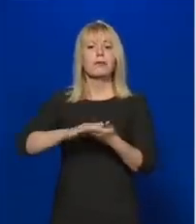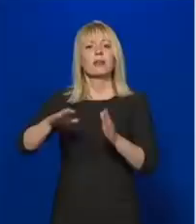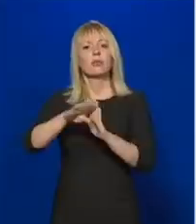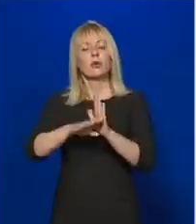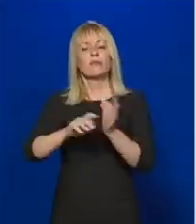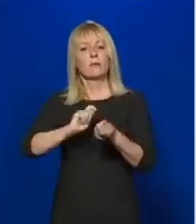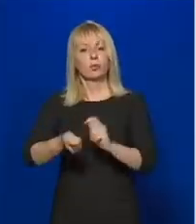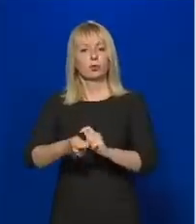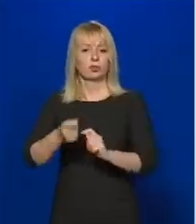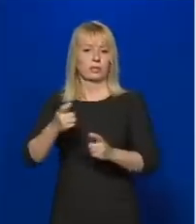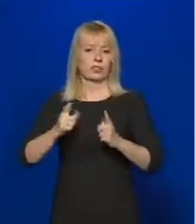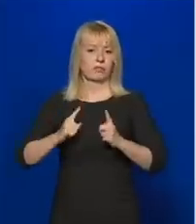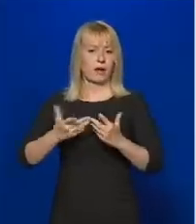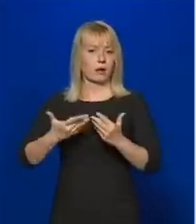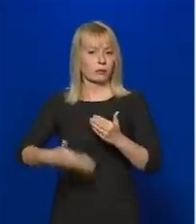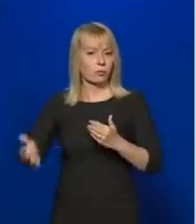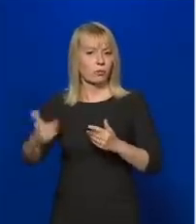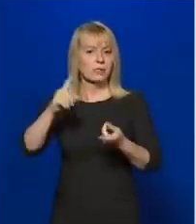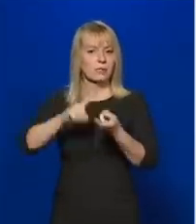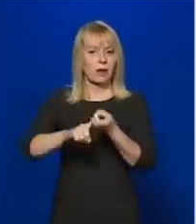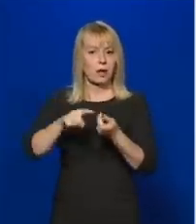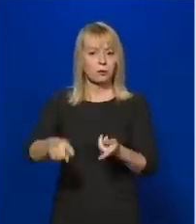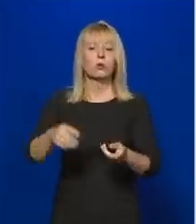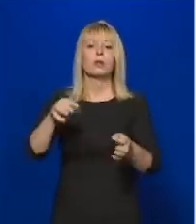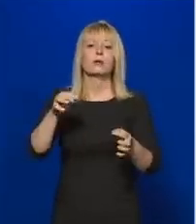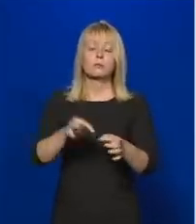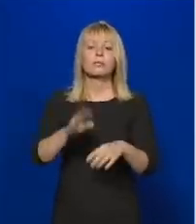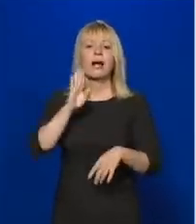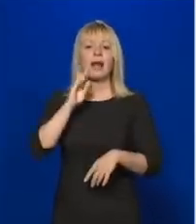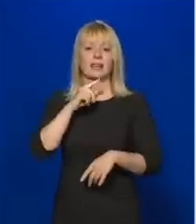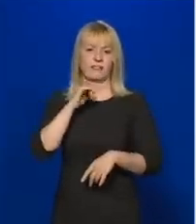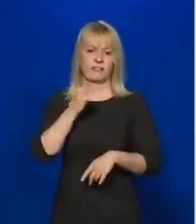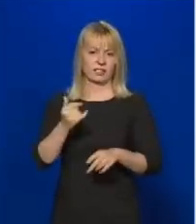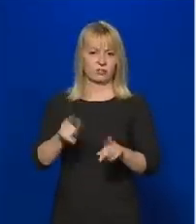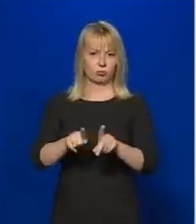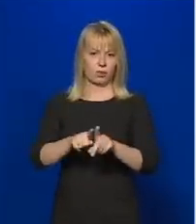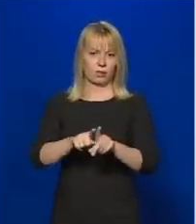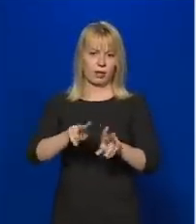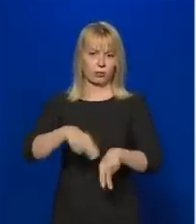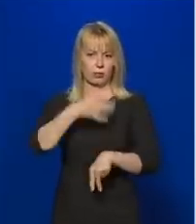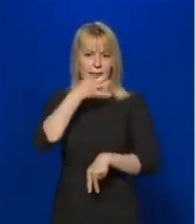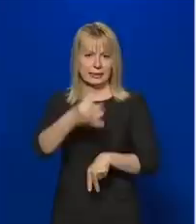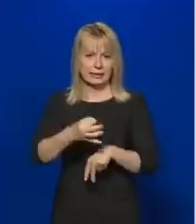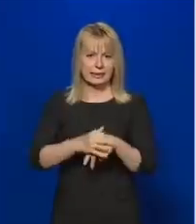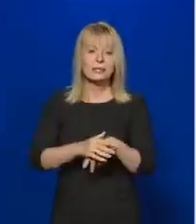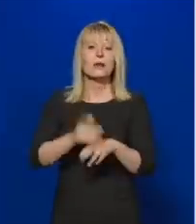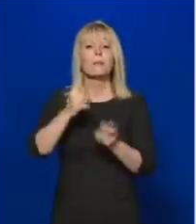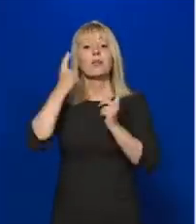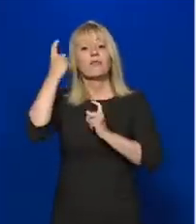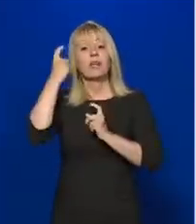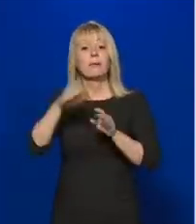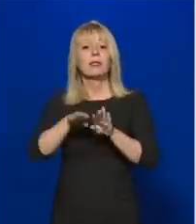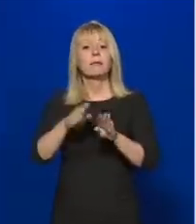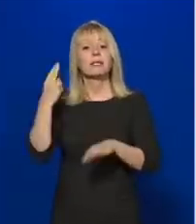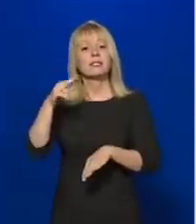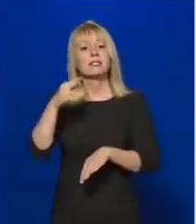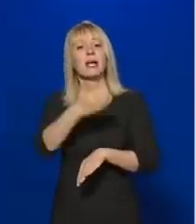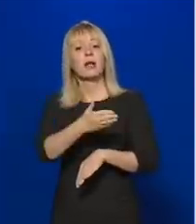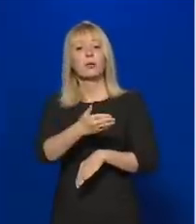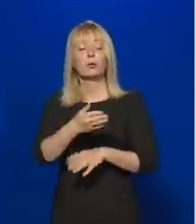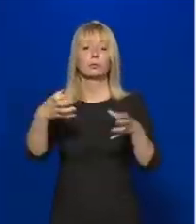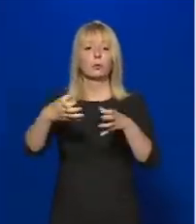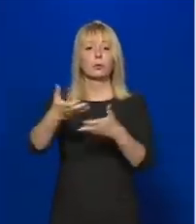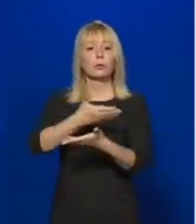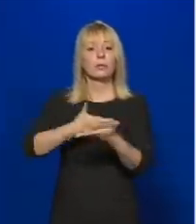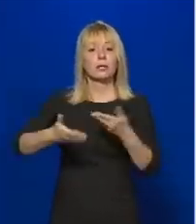milyen szabályváltozások jöhetnek szóval, illetve az ATV is ehhez kapcsolatosan, ezzel kapcsolatosan kérdez. Mi a véleményem miniszter úrnak a kúrja a döntéséről?